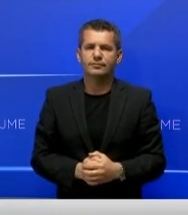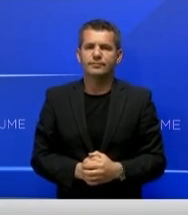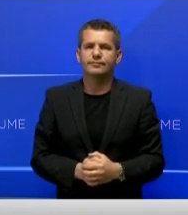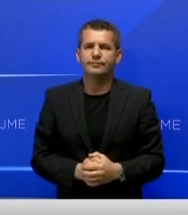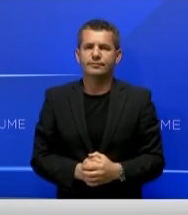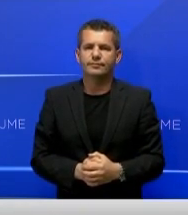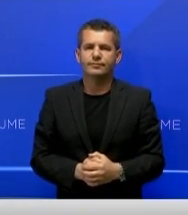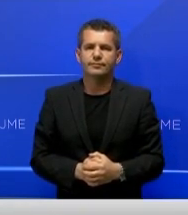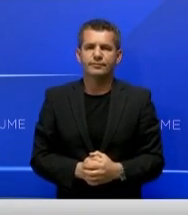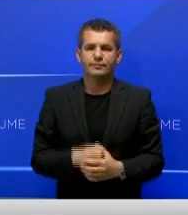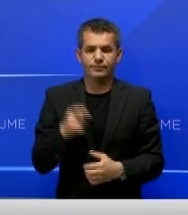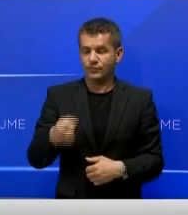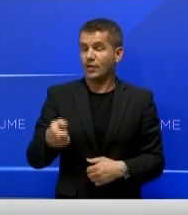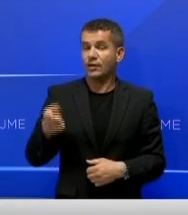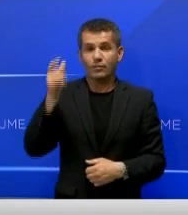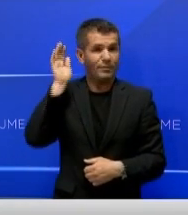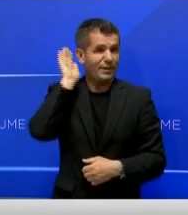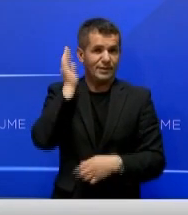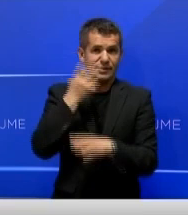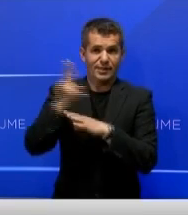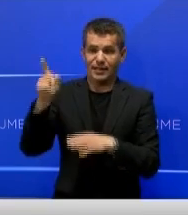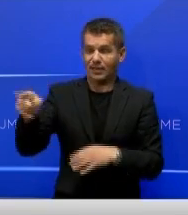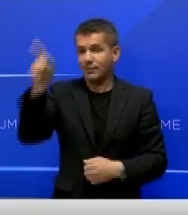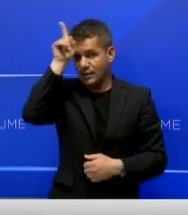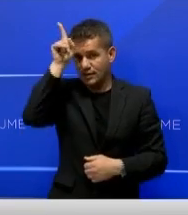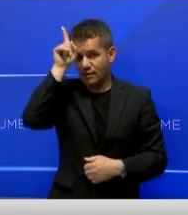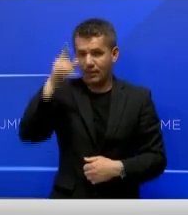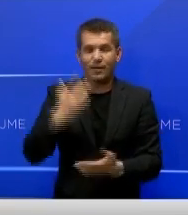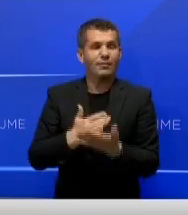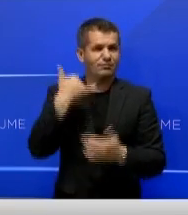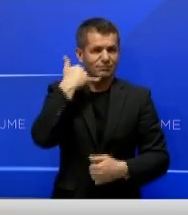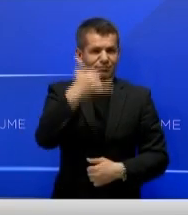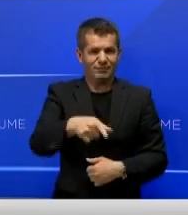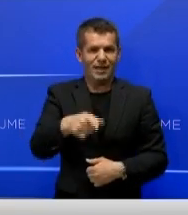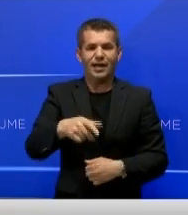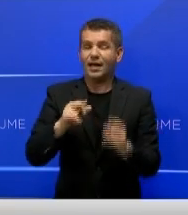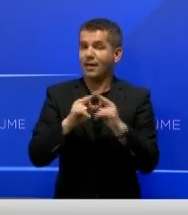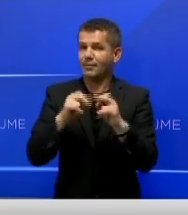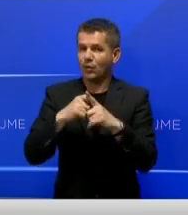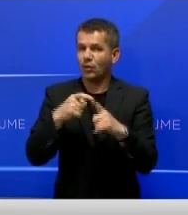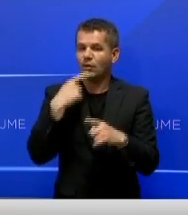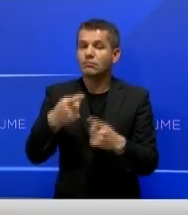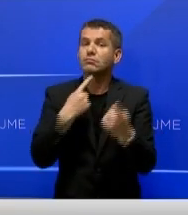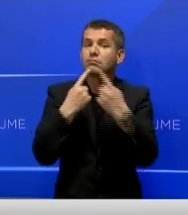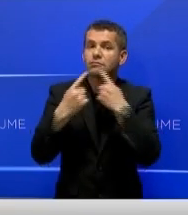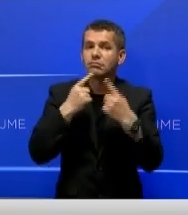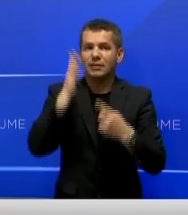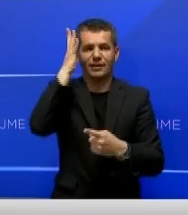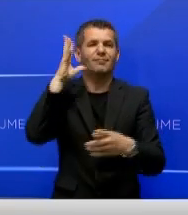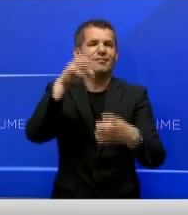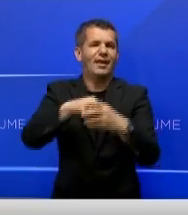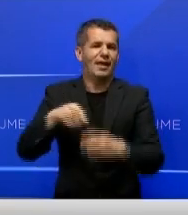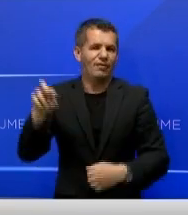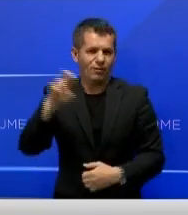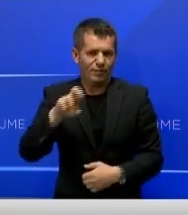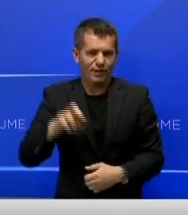Kërë diplomatë i Gjerman Heiko Mas telefonon Kurtin thot se dialogu me Serbin betët bësht në perspektive në Evropiane.